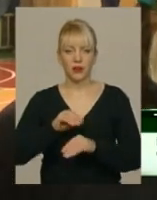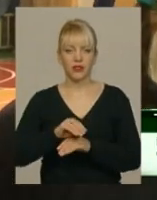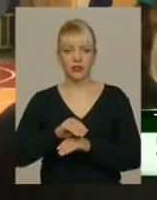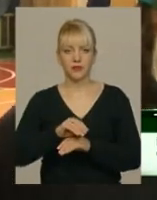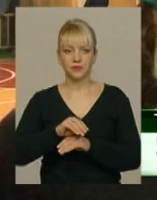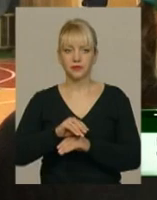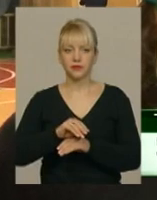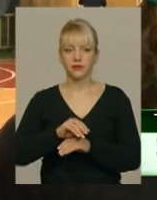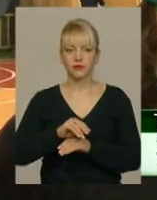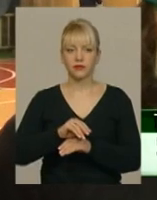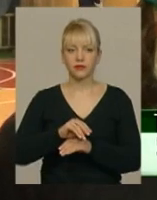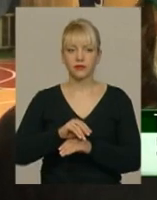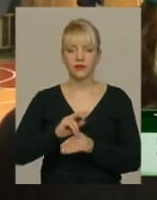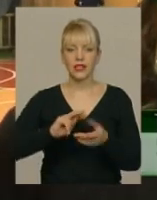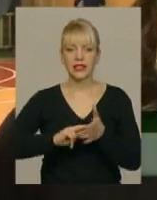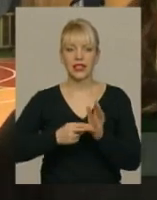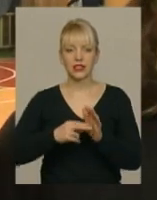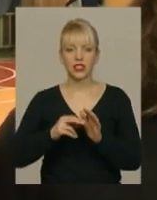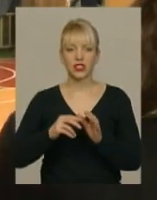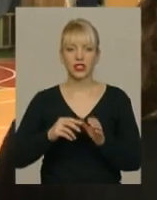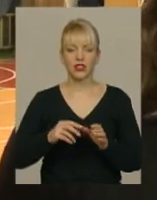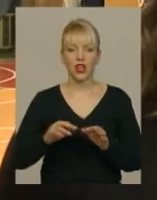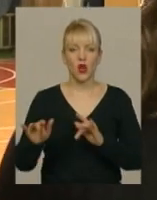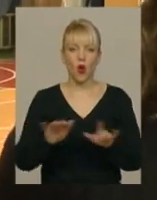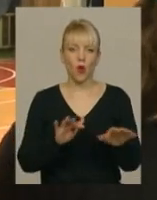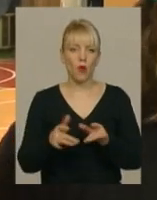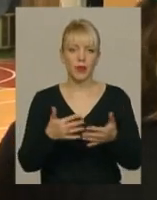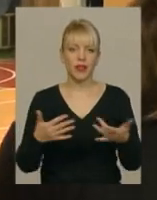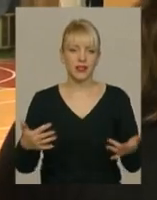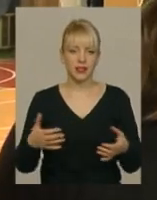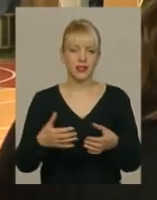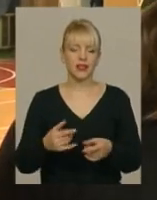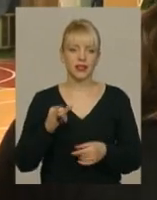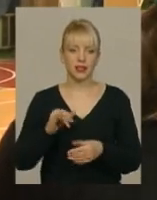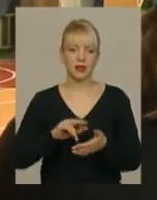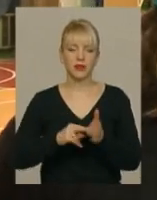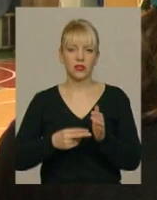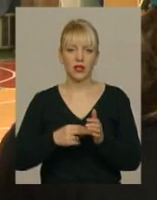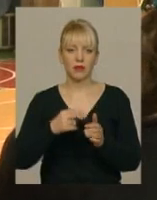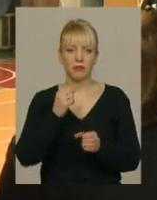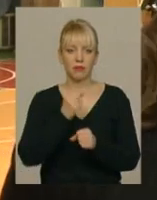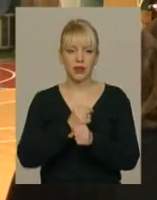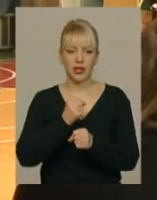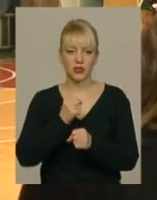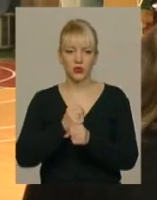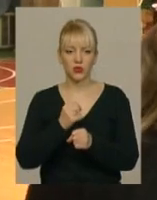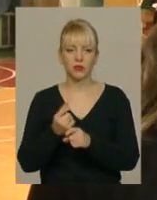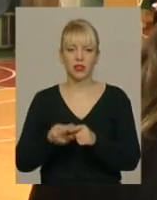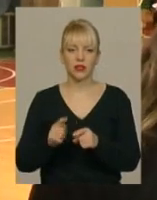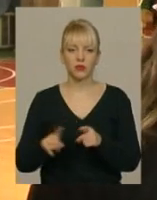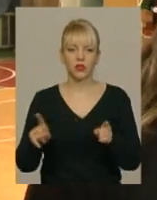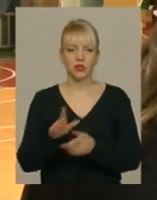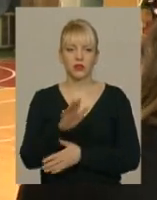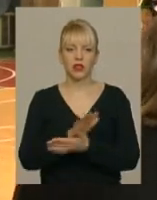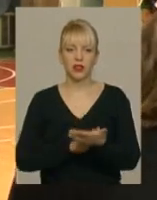тактичних комбінацій різних. І працюємо над ними, щоб далі, надалі